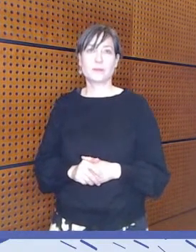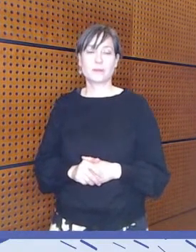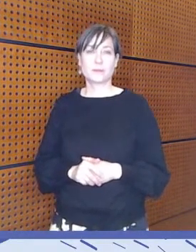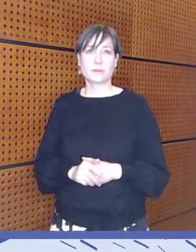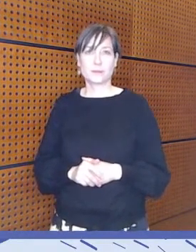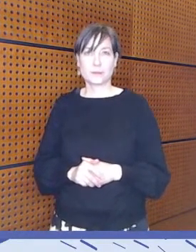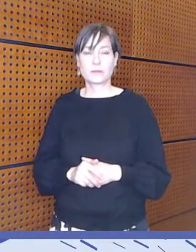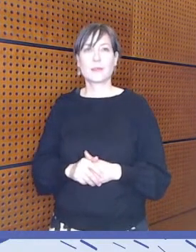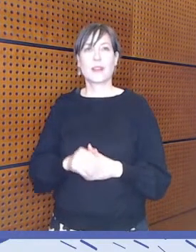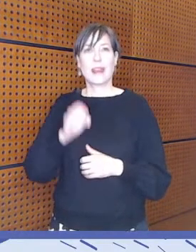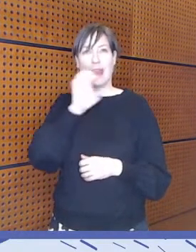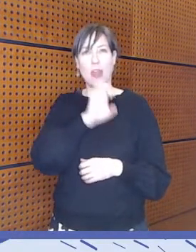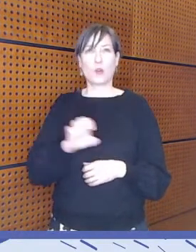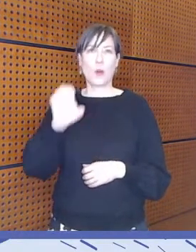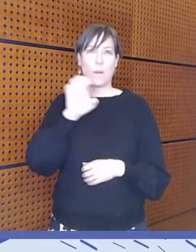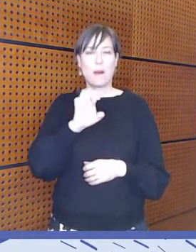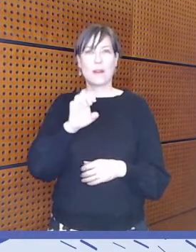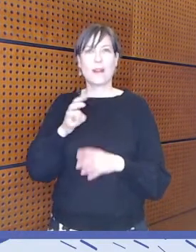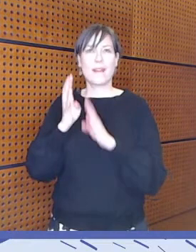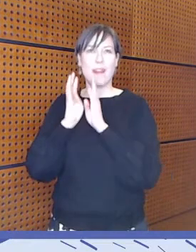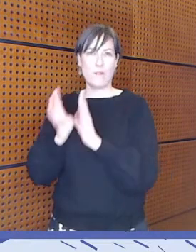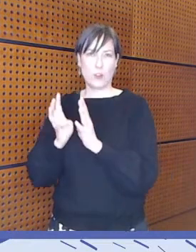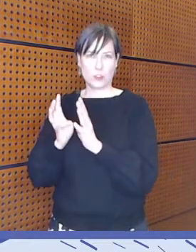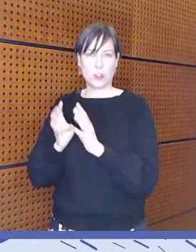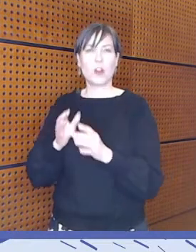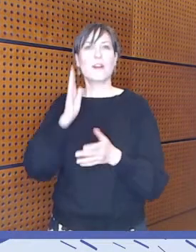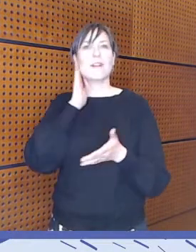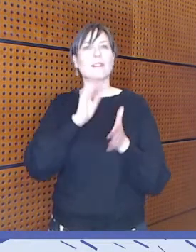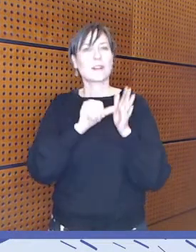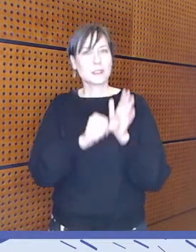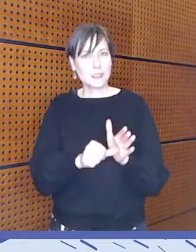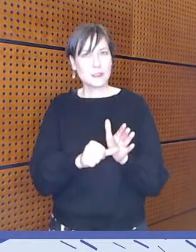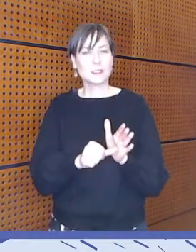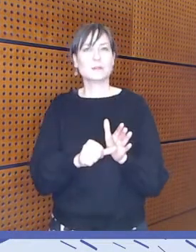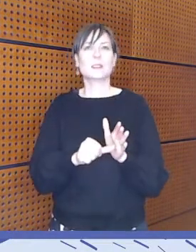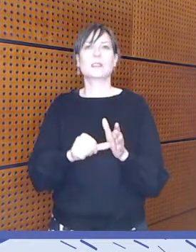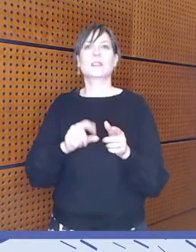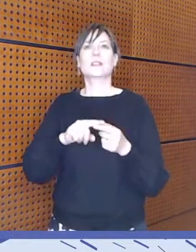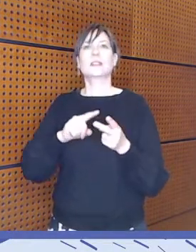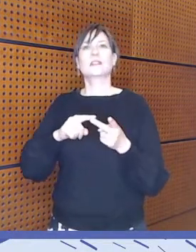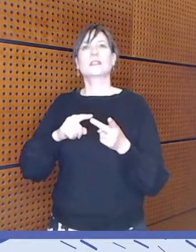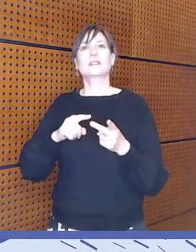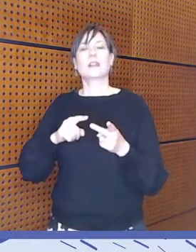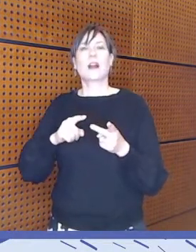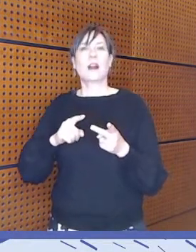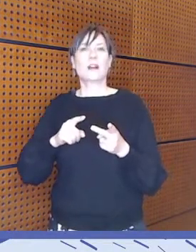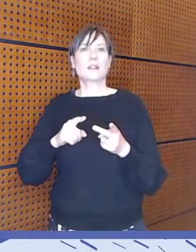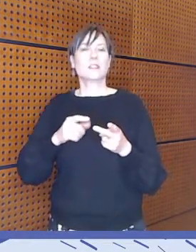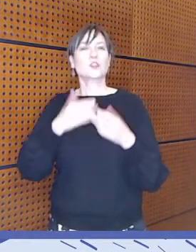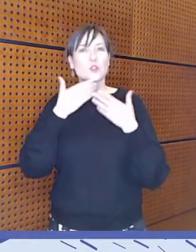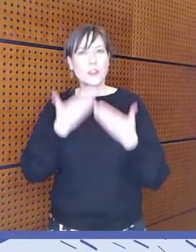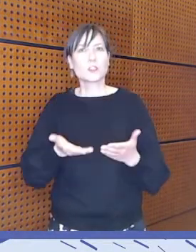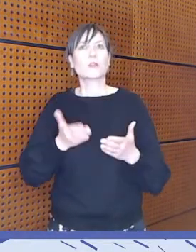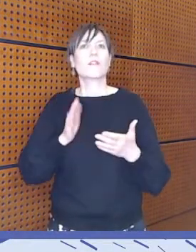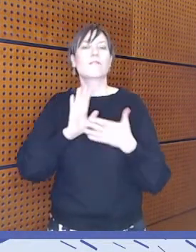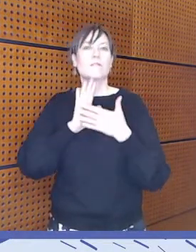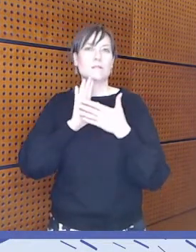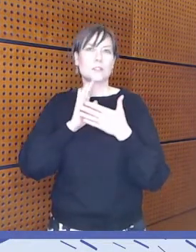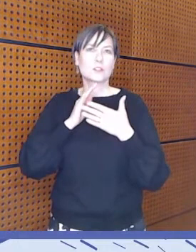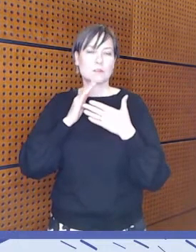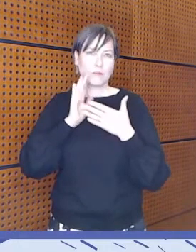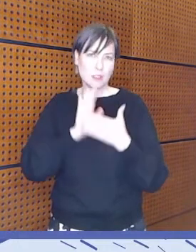Euroopan neuvoston rasismia suvaitsemattomuuden vastainen komissio on jo kahdesti